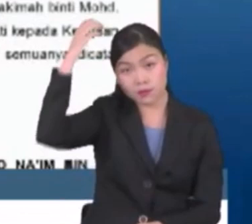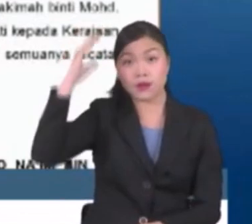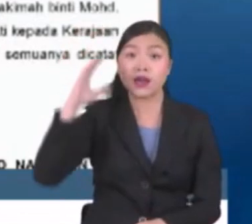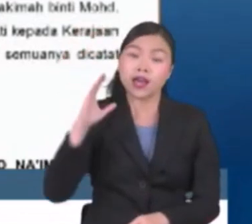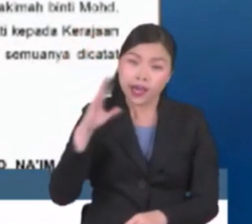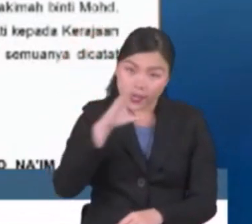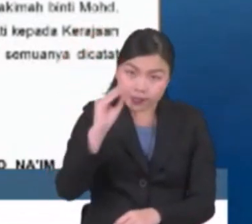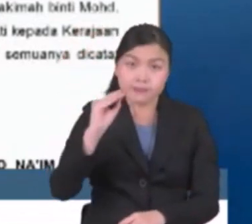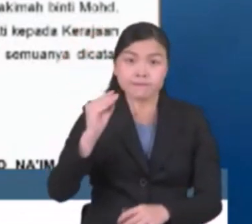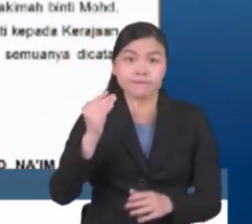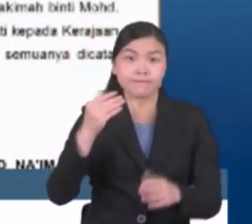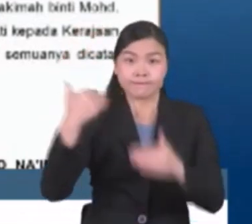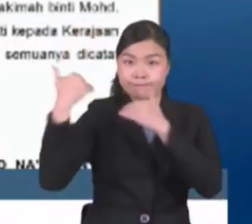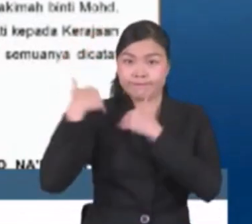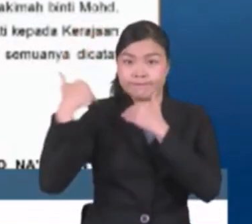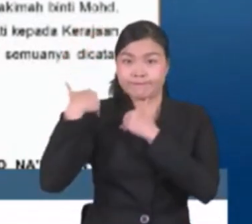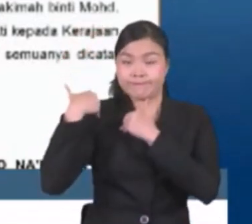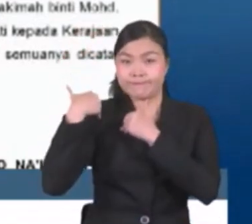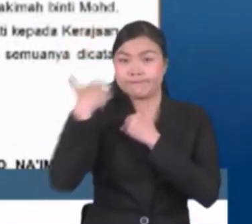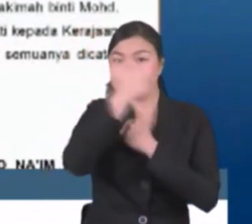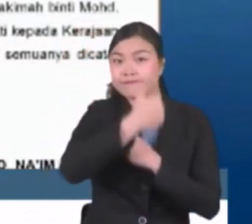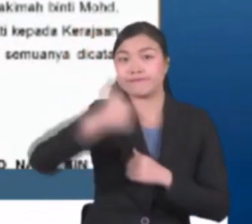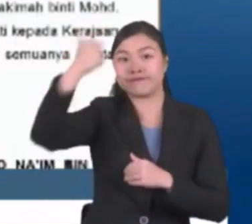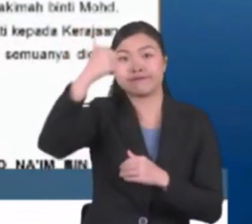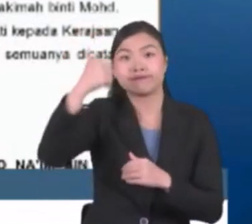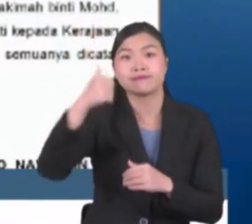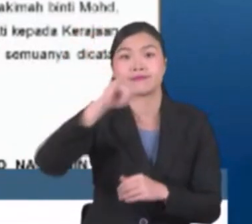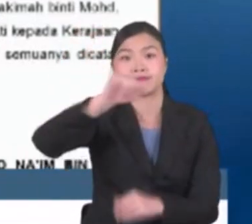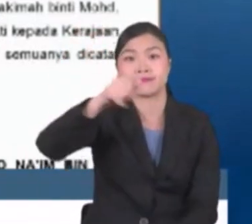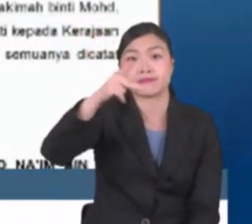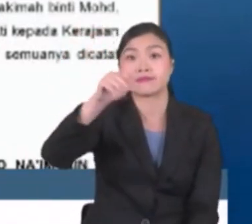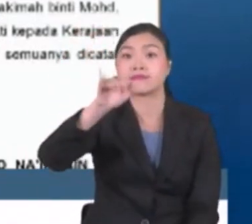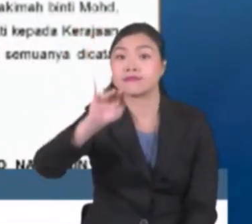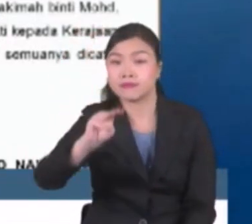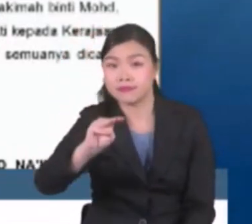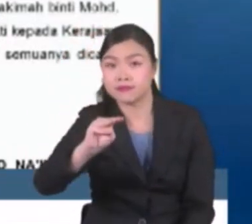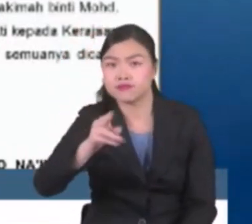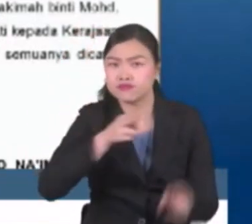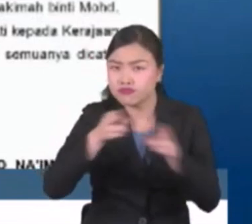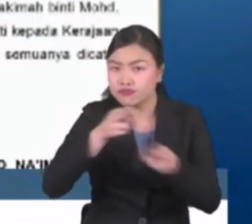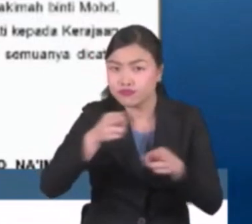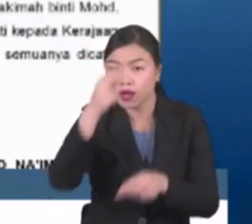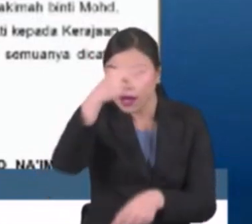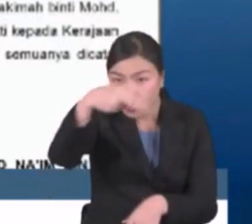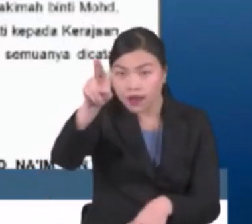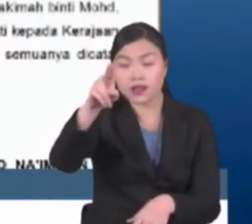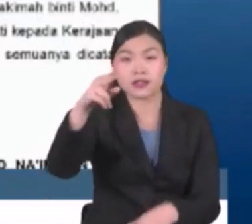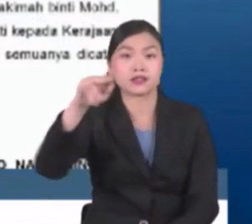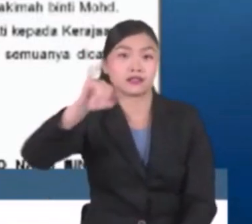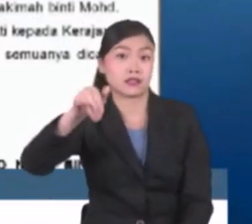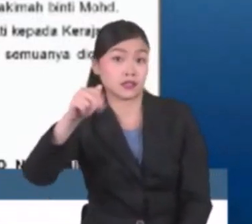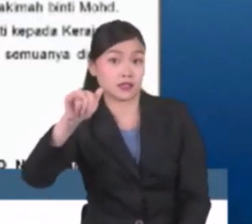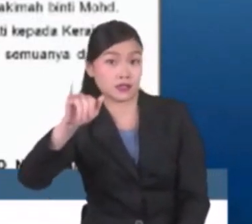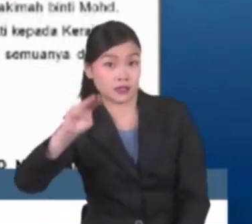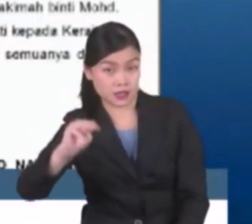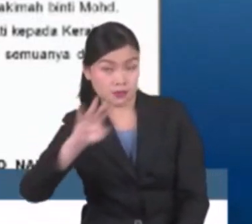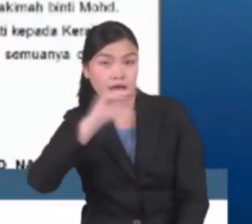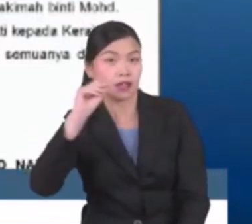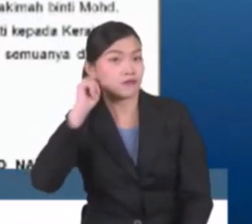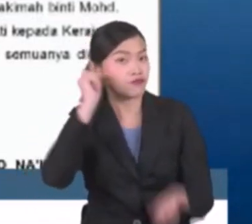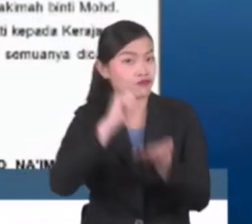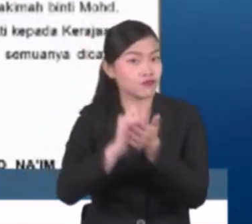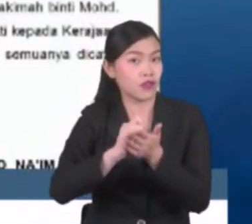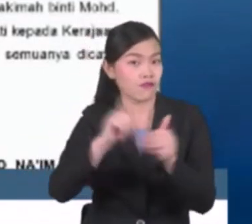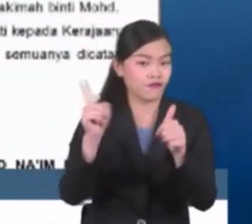beliau berkhidmat sebagai Pengarah Kanan Bahagian Penyelidikan Jakim, Pengarah Bahagian Pengurusan Halal Jakim dan juga sebagai Setiausaha